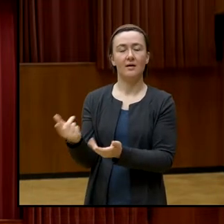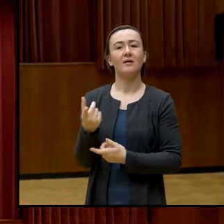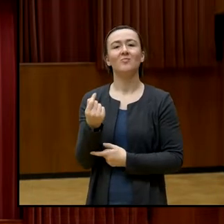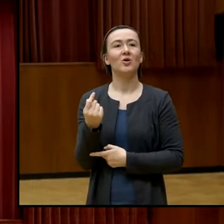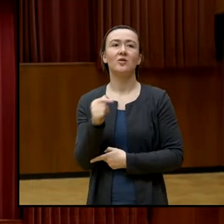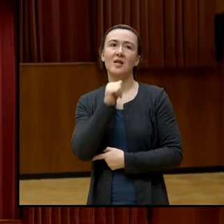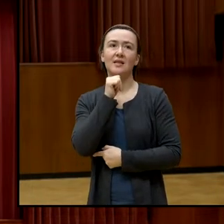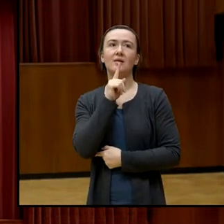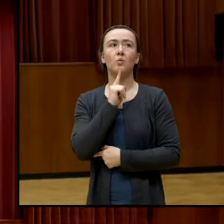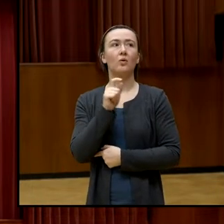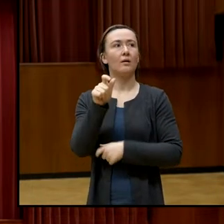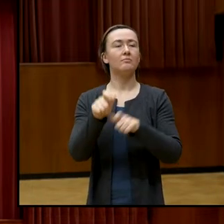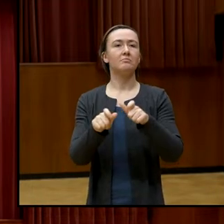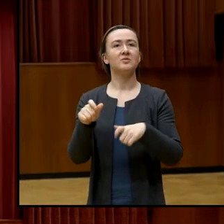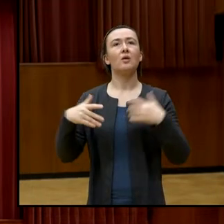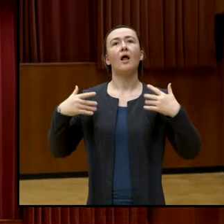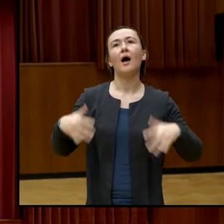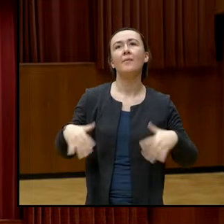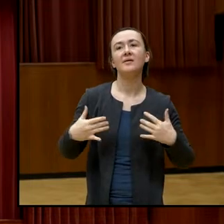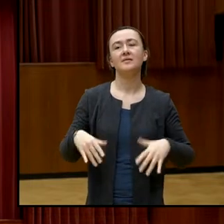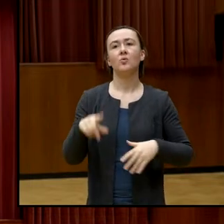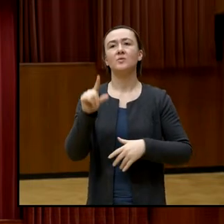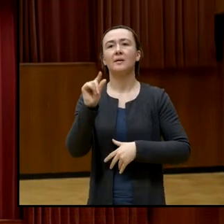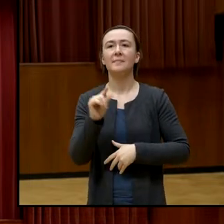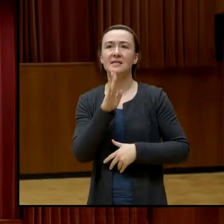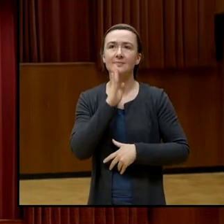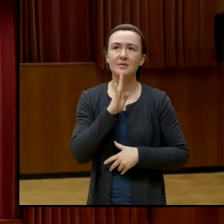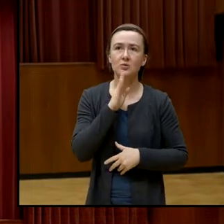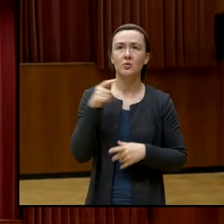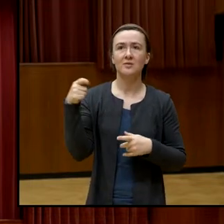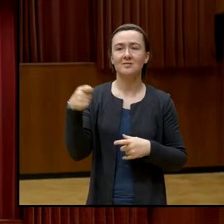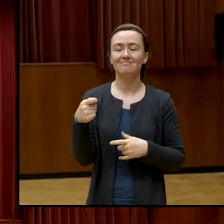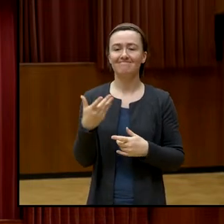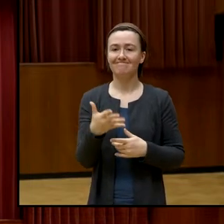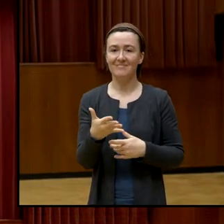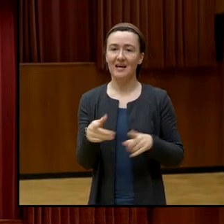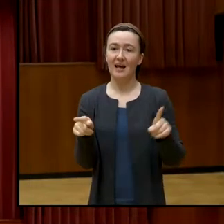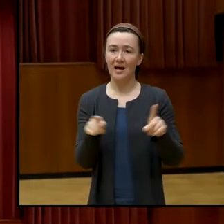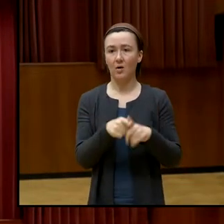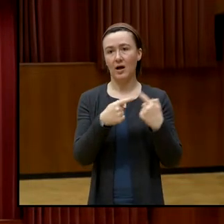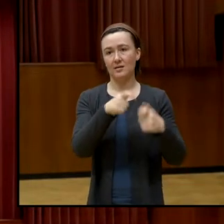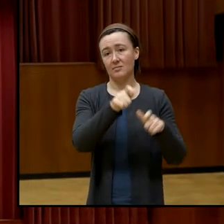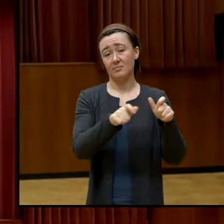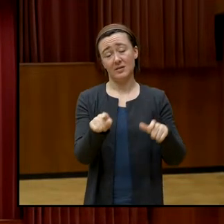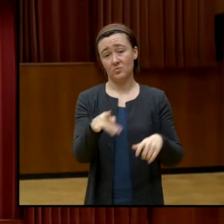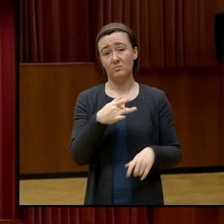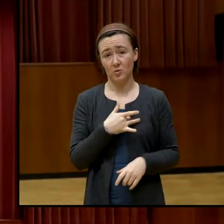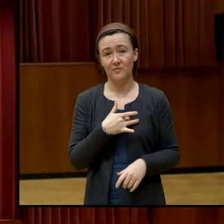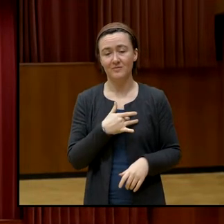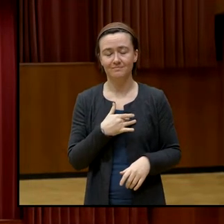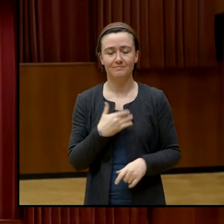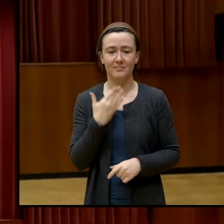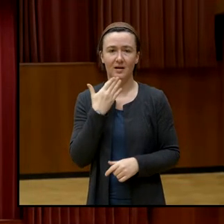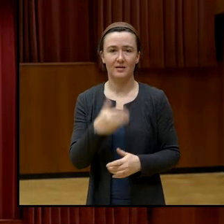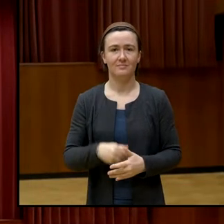nicht nur, ich weiß nicht, Arbeitslose und Mindestpensionsempfänger, sondern auch andere Menschen. Danke.